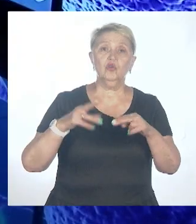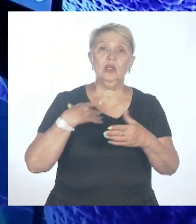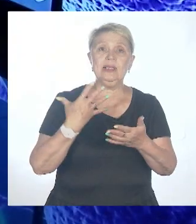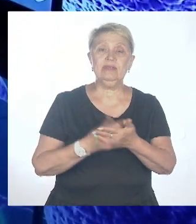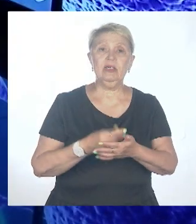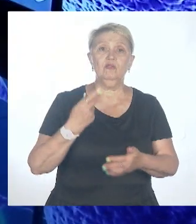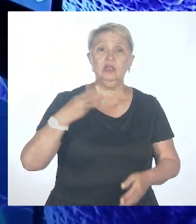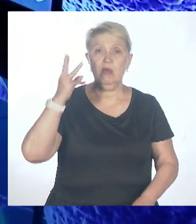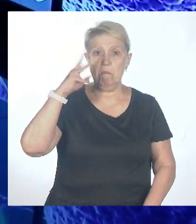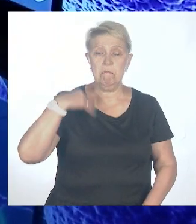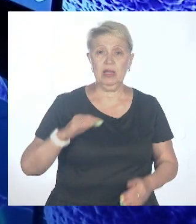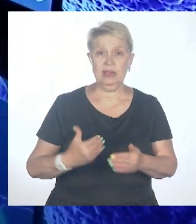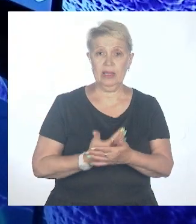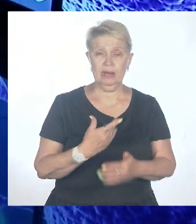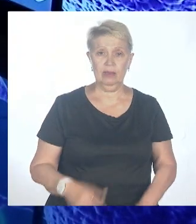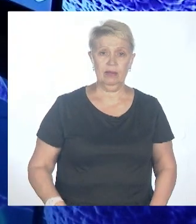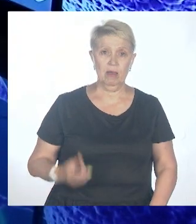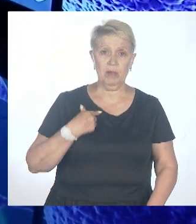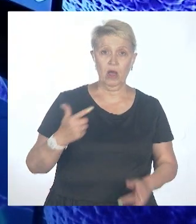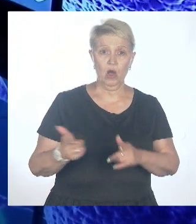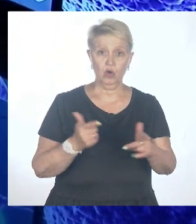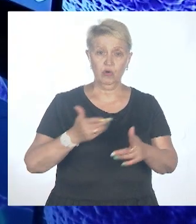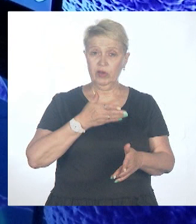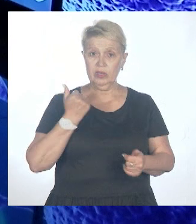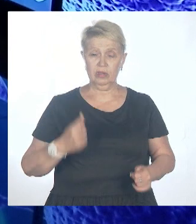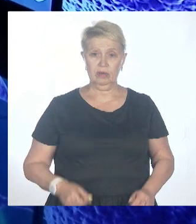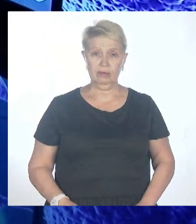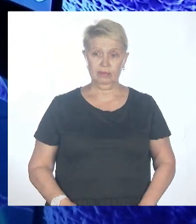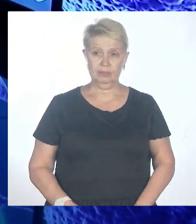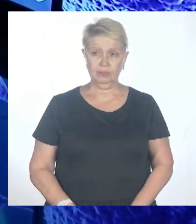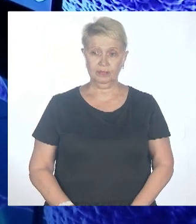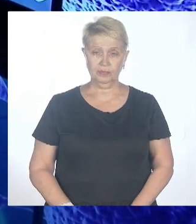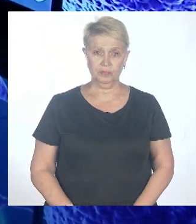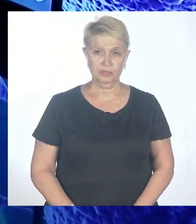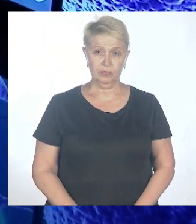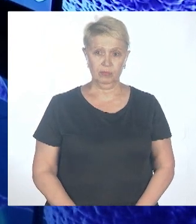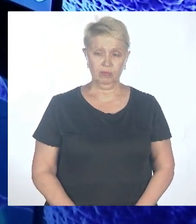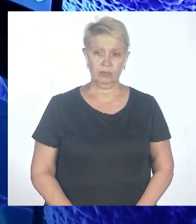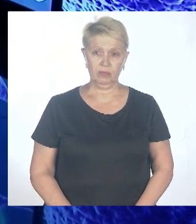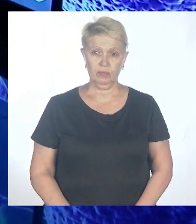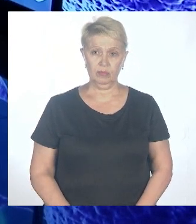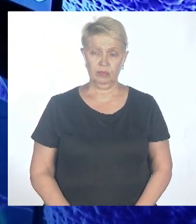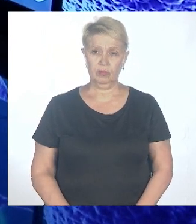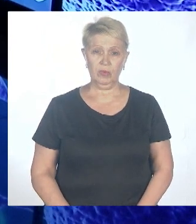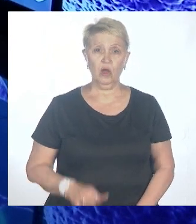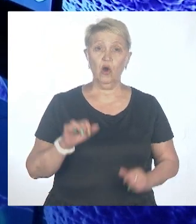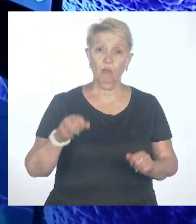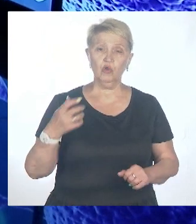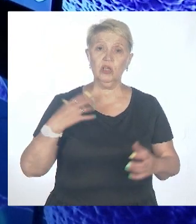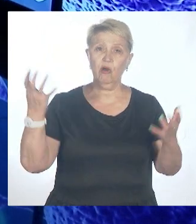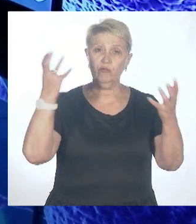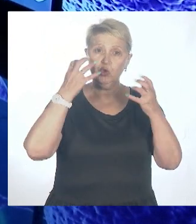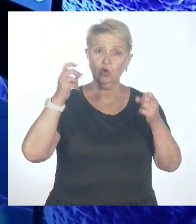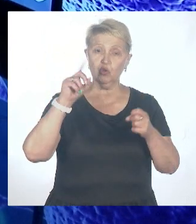готовы к следующей пандемии. Можно ли тогда всерьез воспринимать тезис, что